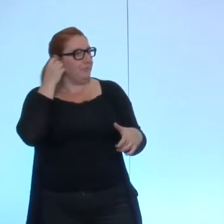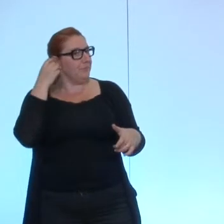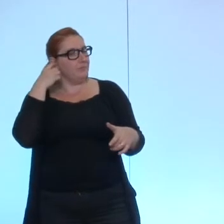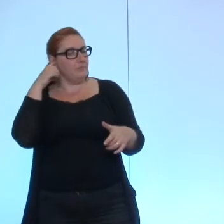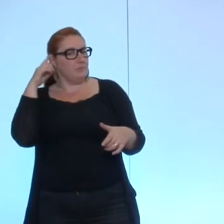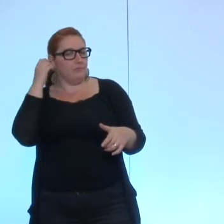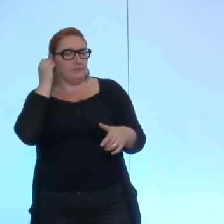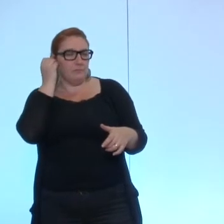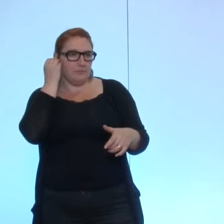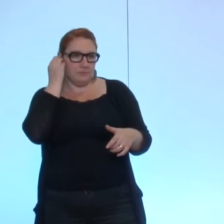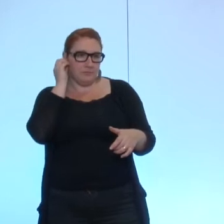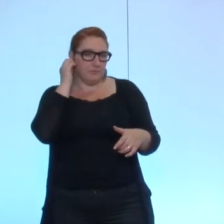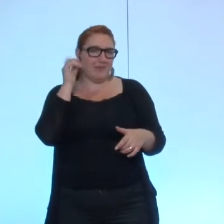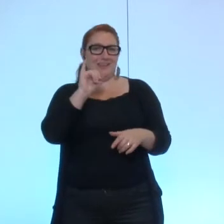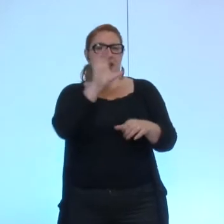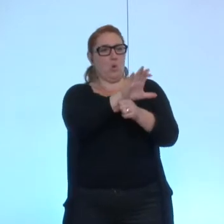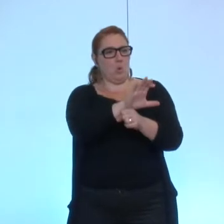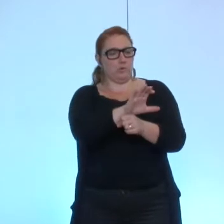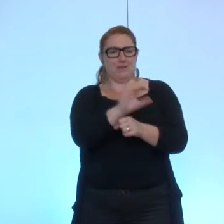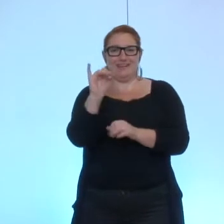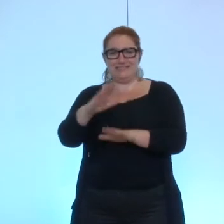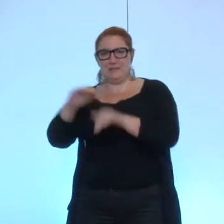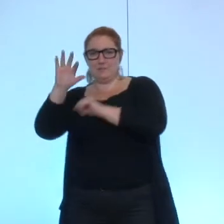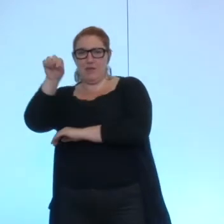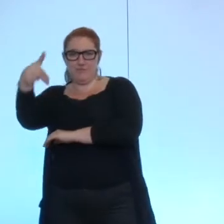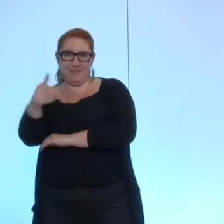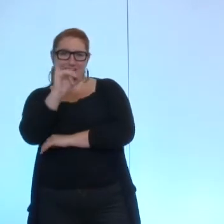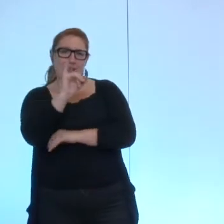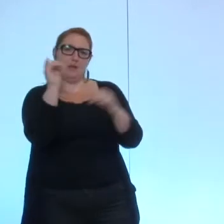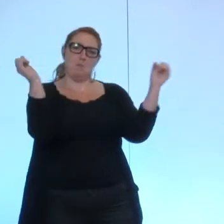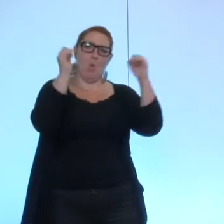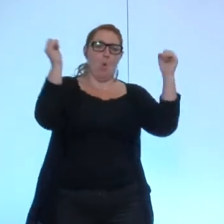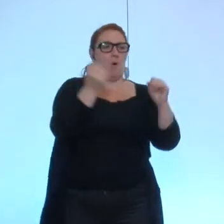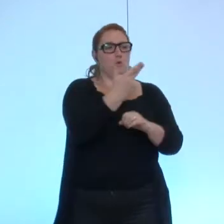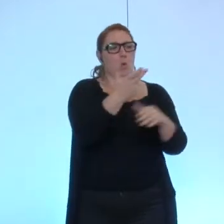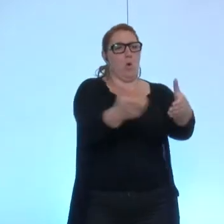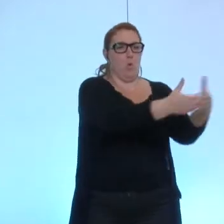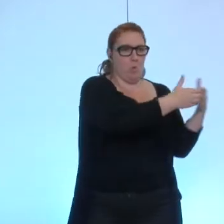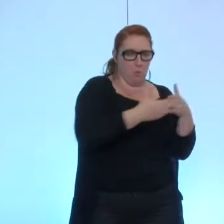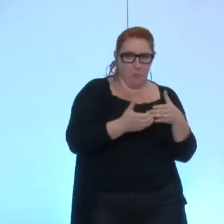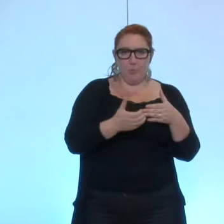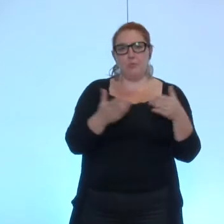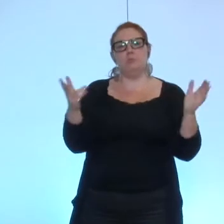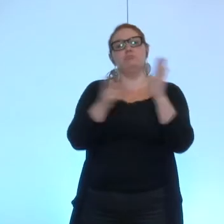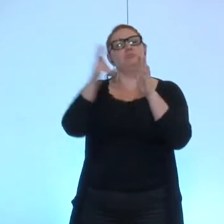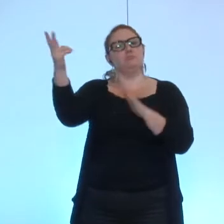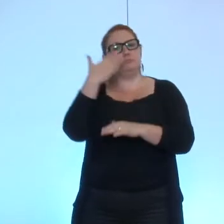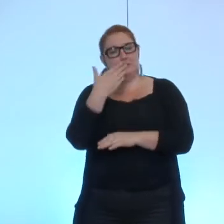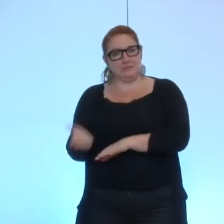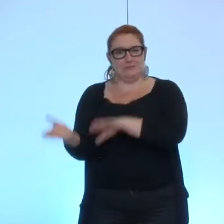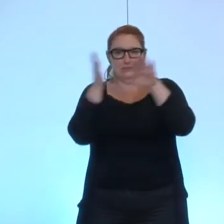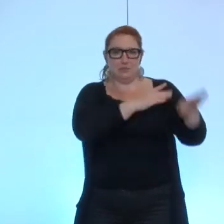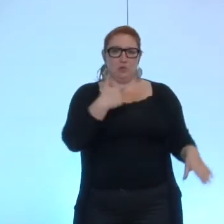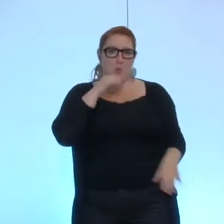qui s'abstient le fond national qui est pour les 3 autres groupes cette délibération est donc adoptée merci délibération numéro